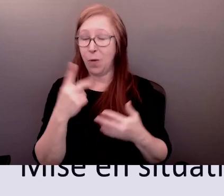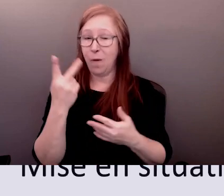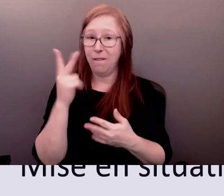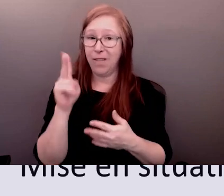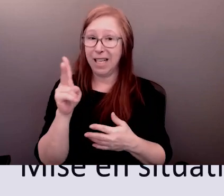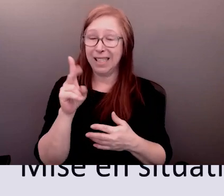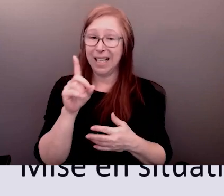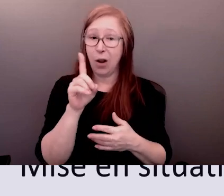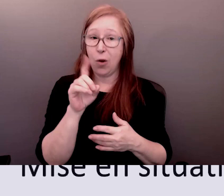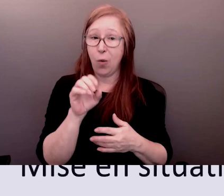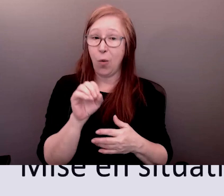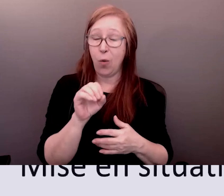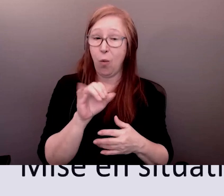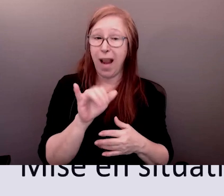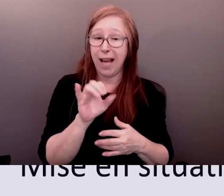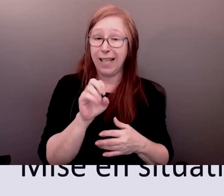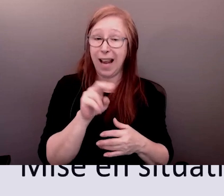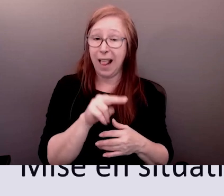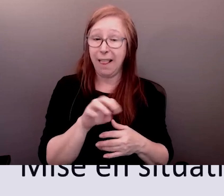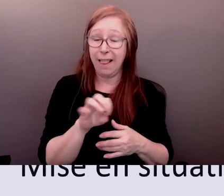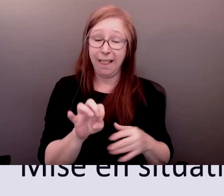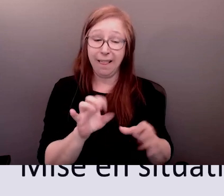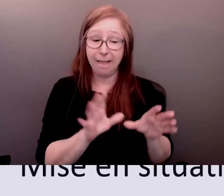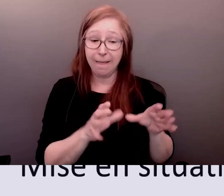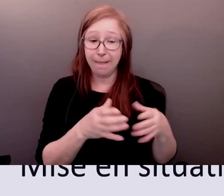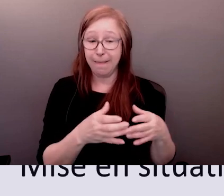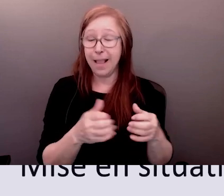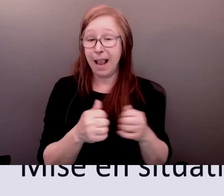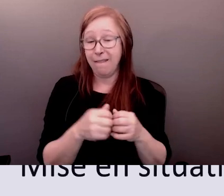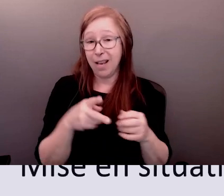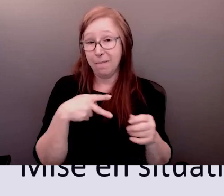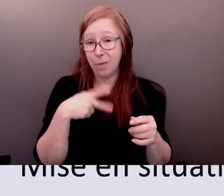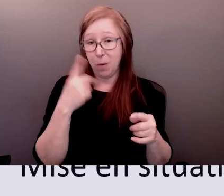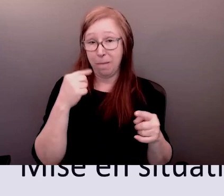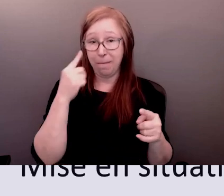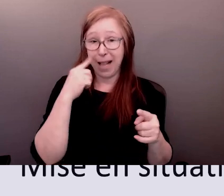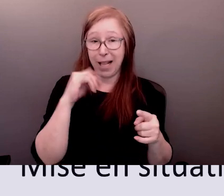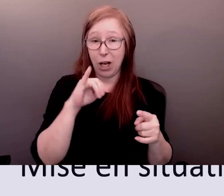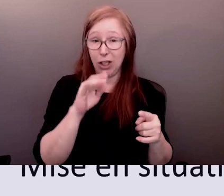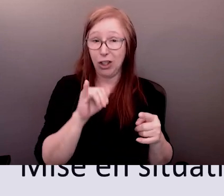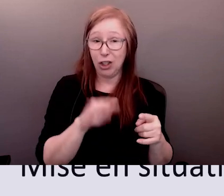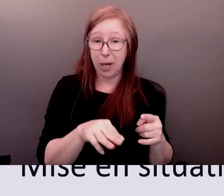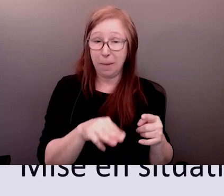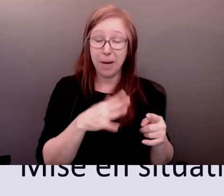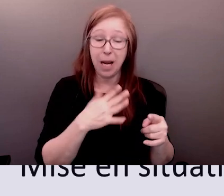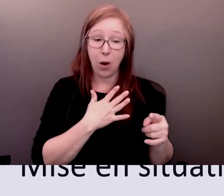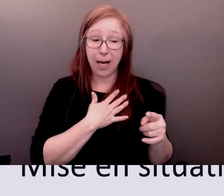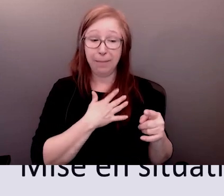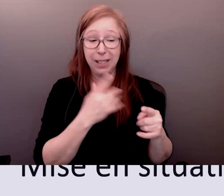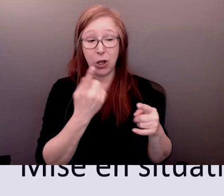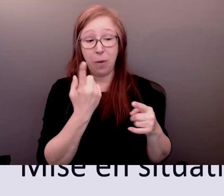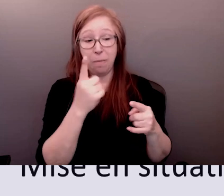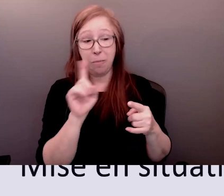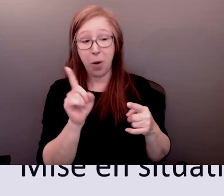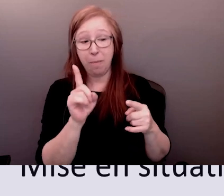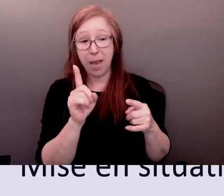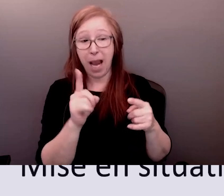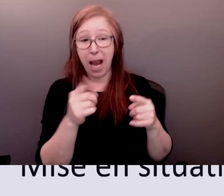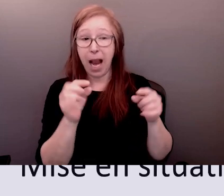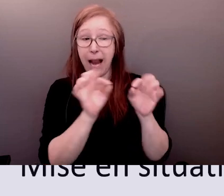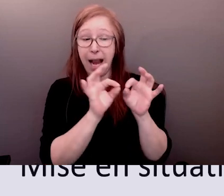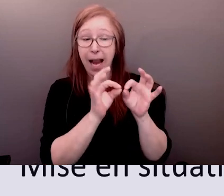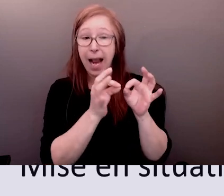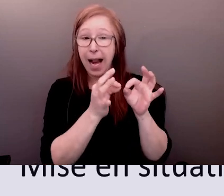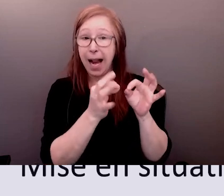-dedans jusqu'à ce qu'on fasse cela différent plutôt par rapport à la transformation comment guider votre réponse en fait